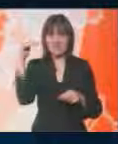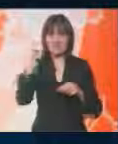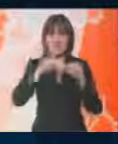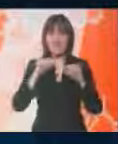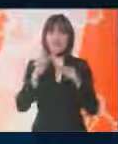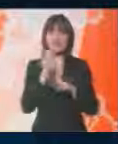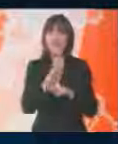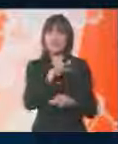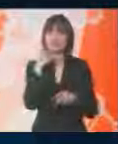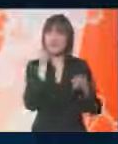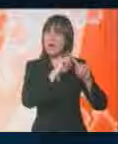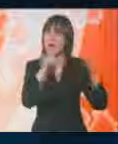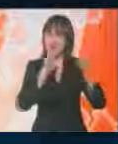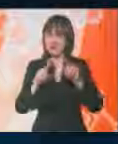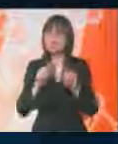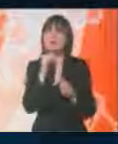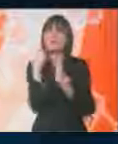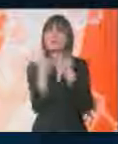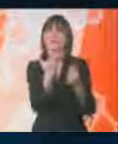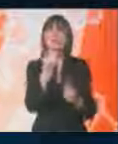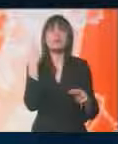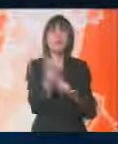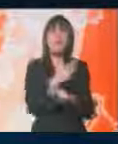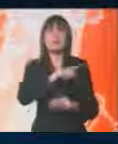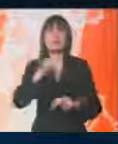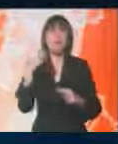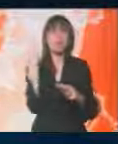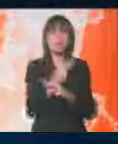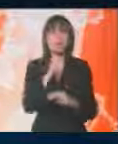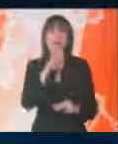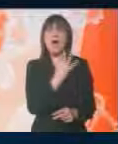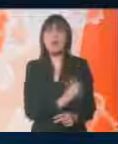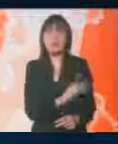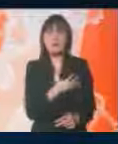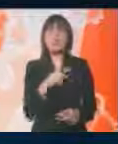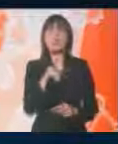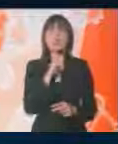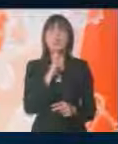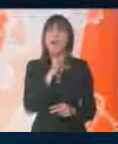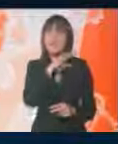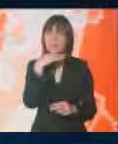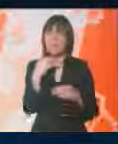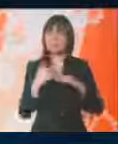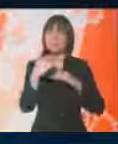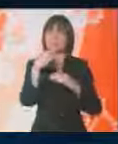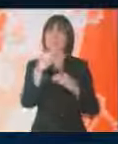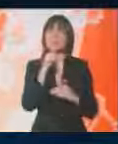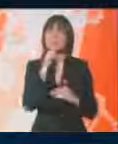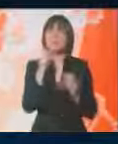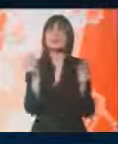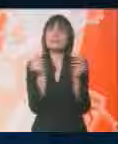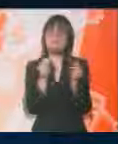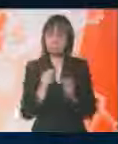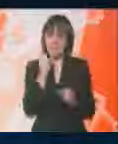svedoka veoma je različit i zavisi od države do države. Imate Hrvatsku koja je mnogo napredovala i uspostavila